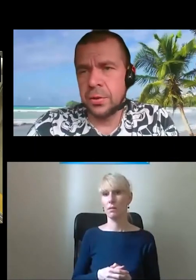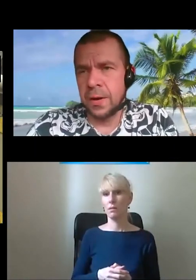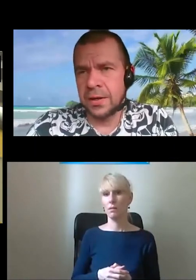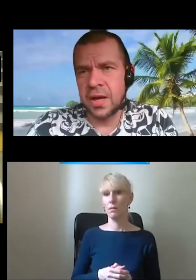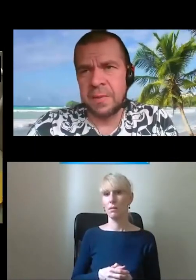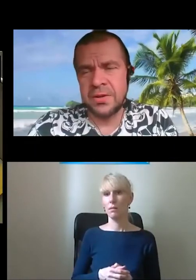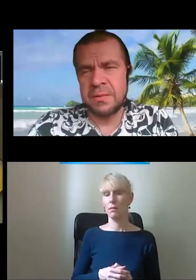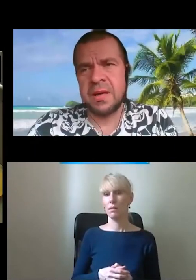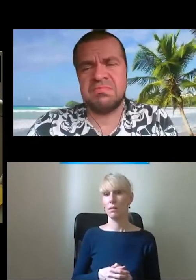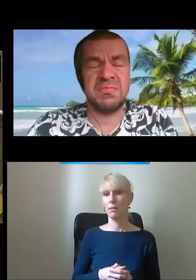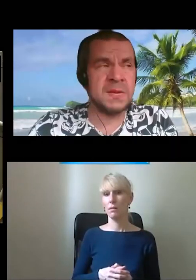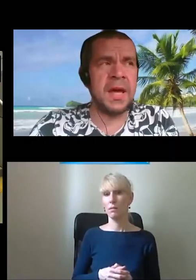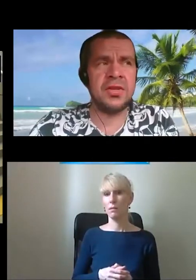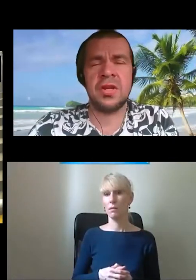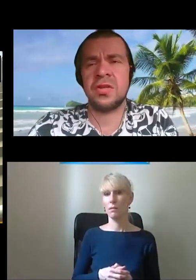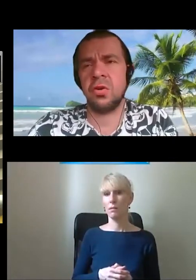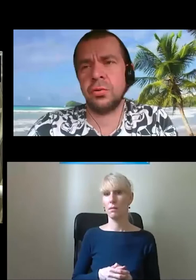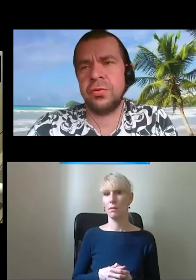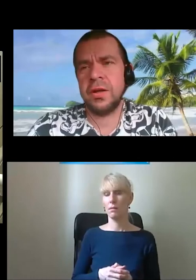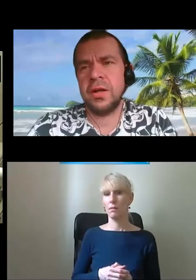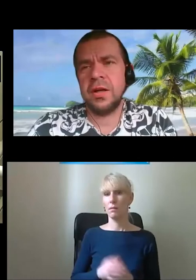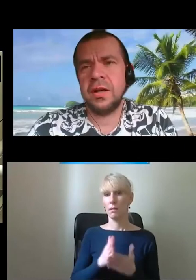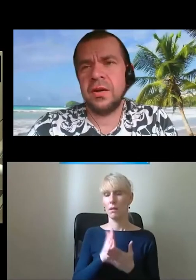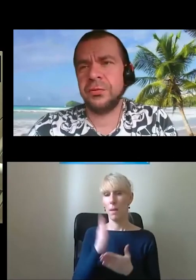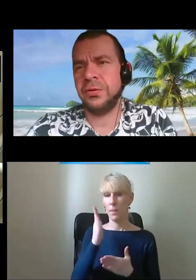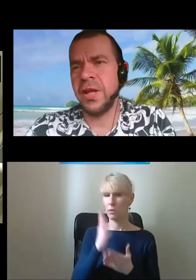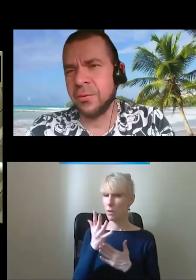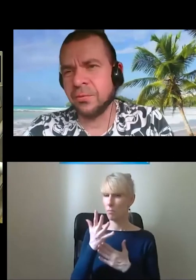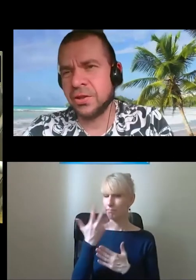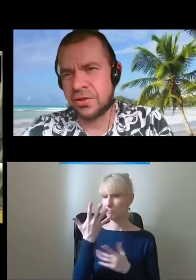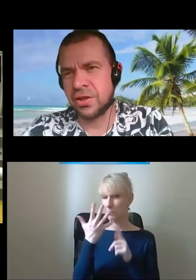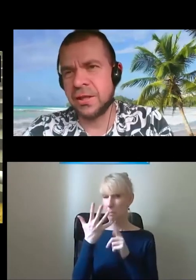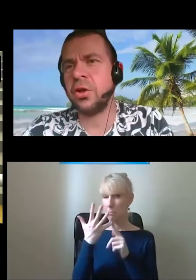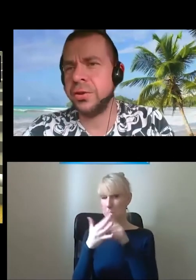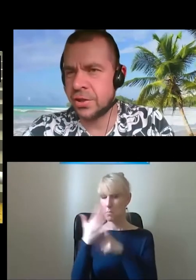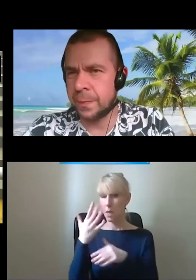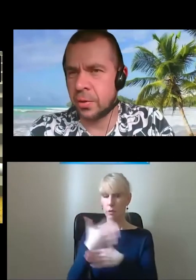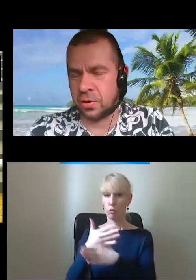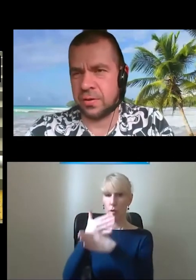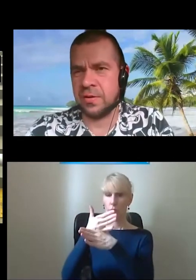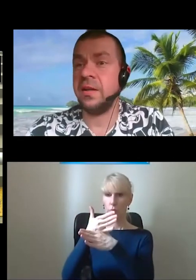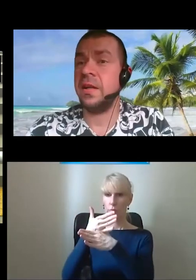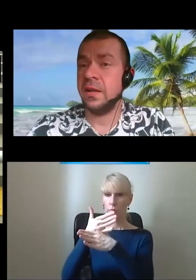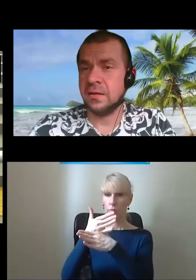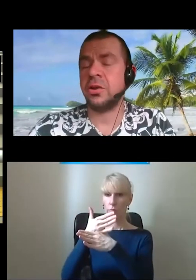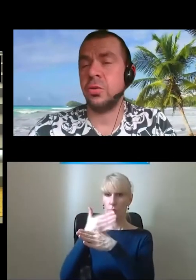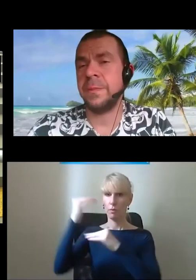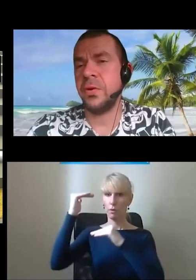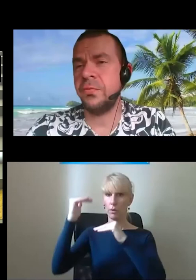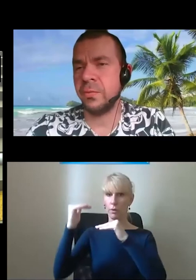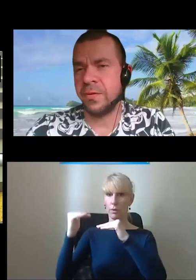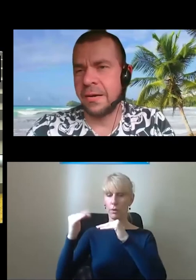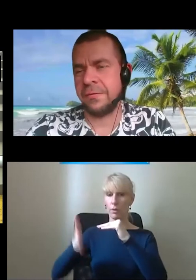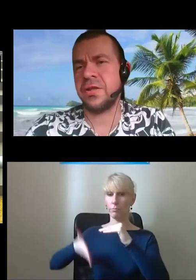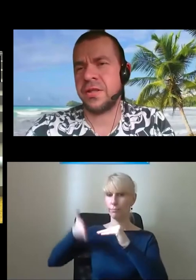Zwróćcie uwagę, że jak będziemy z pięć schodów od finału wycieczki, to odjedzie pociąg, na który